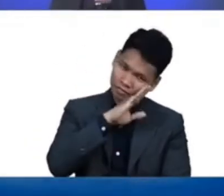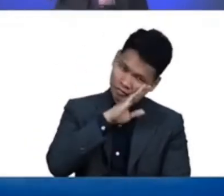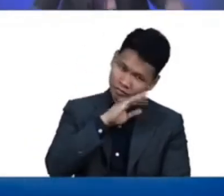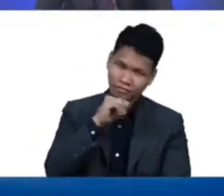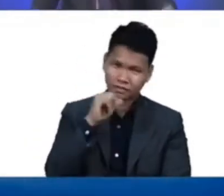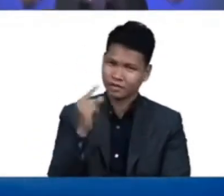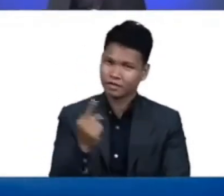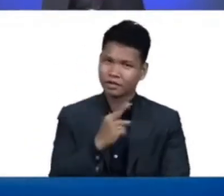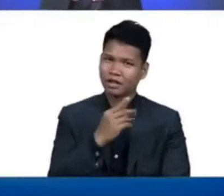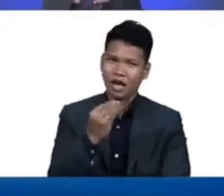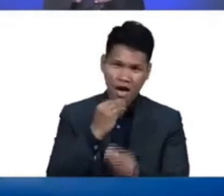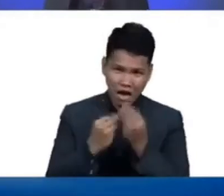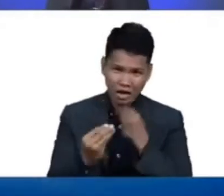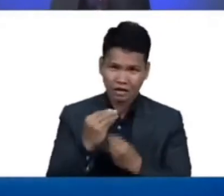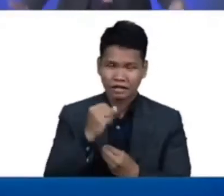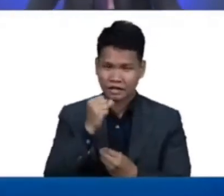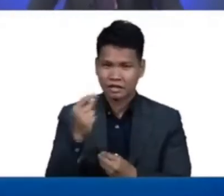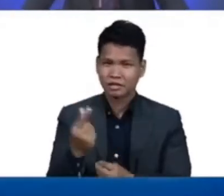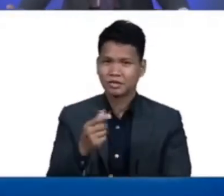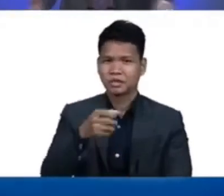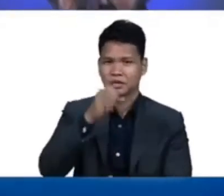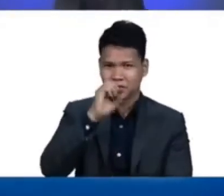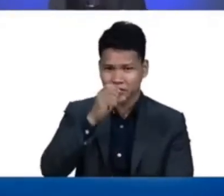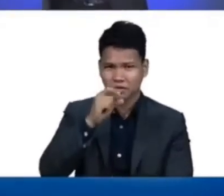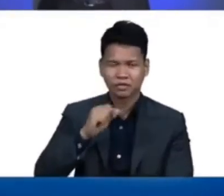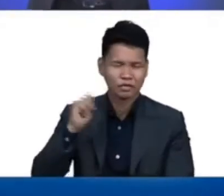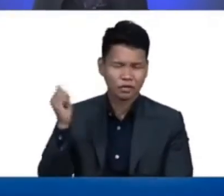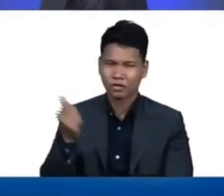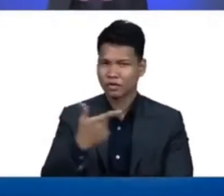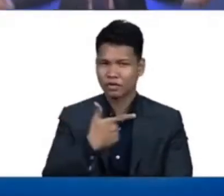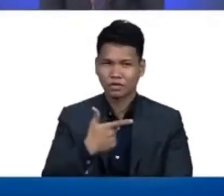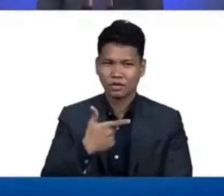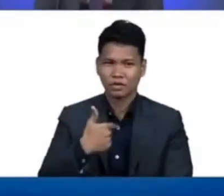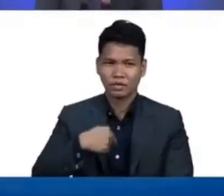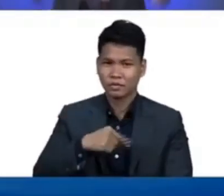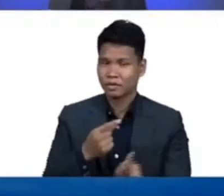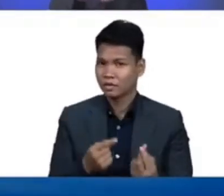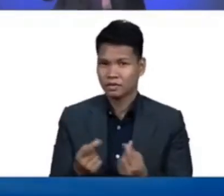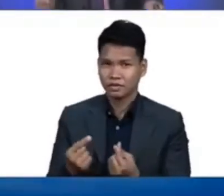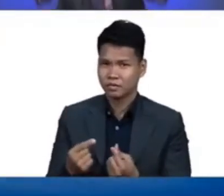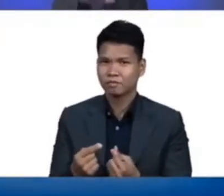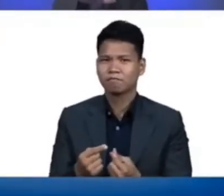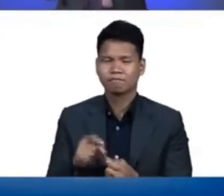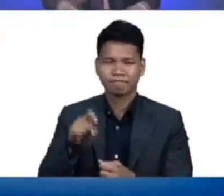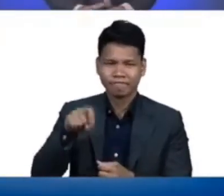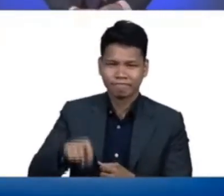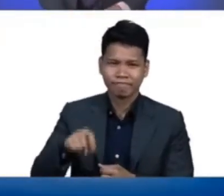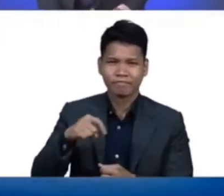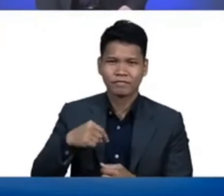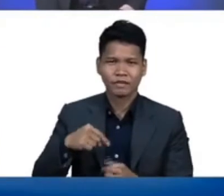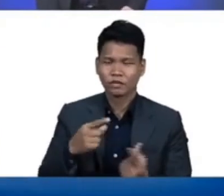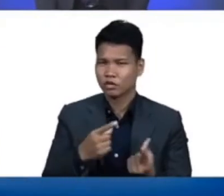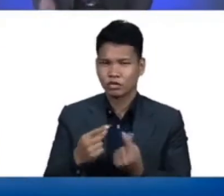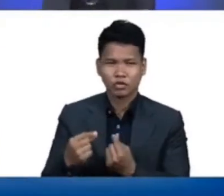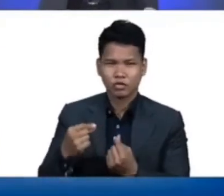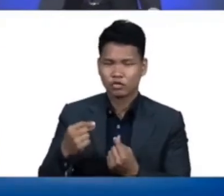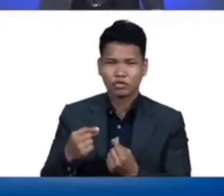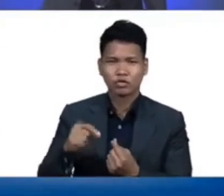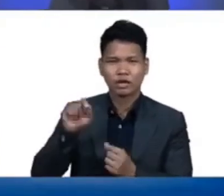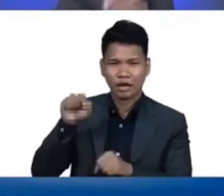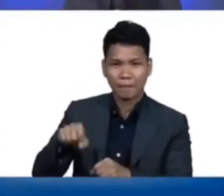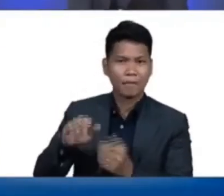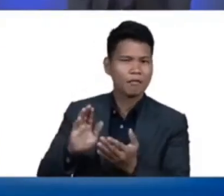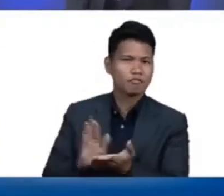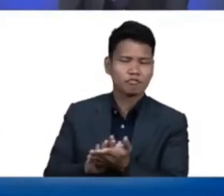lamang sa pagkain, hindi lamang sa pag-inom, lahat ng ating ginagawa, dapat gagawin po natin na